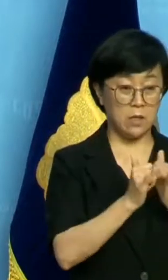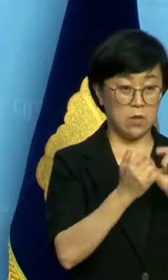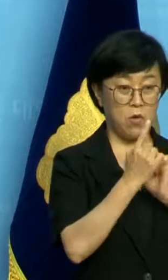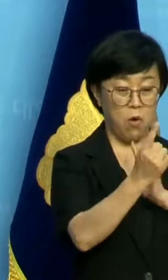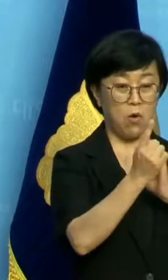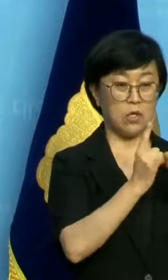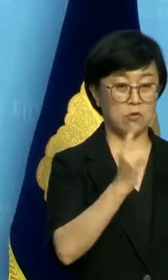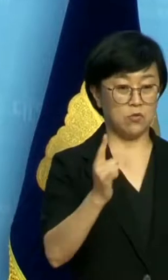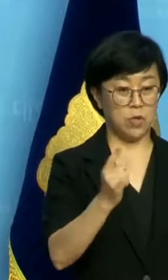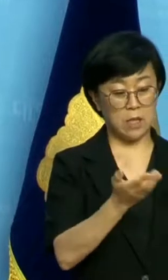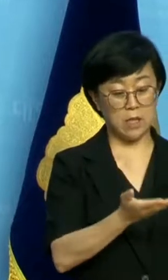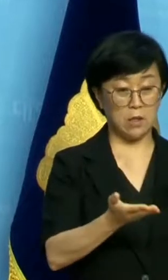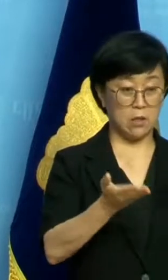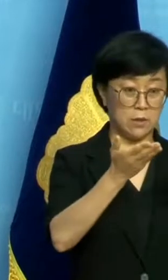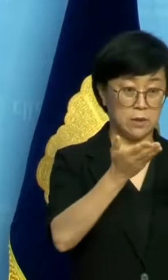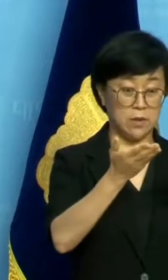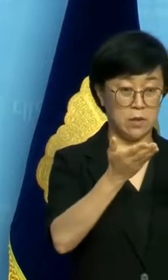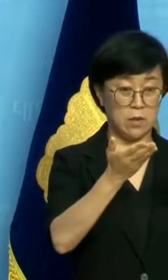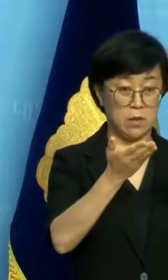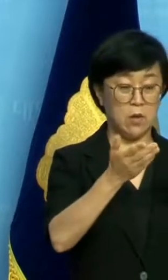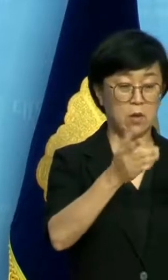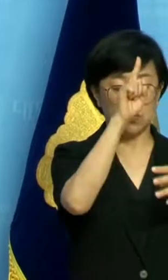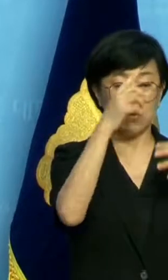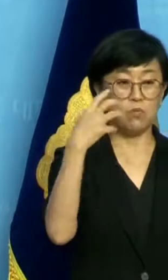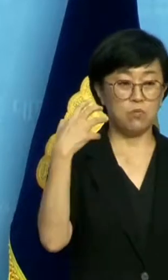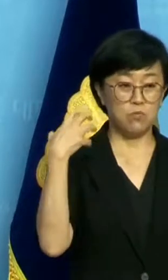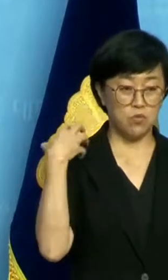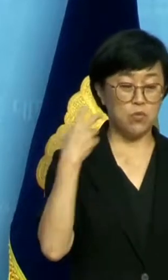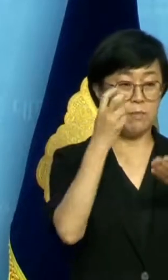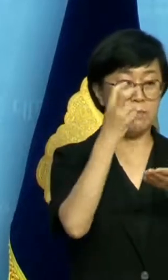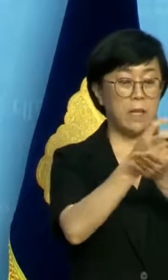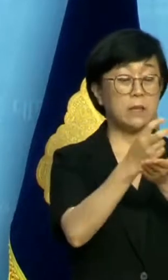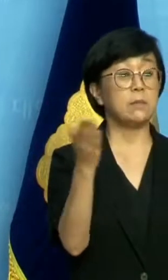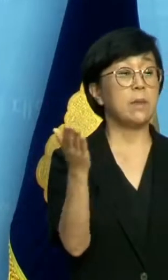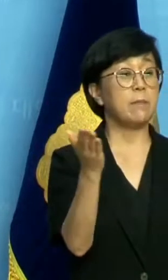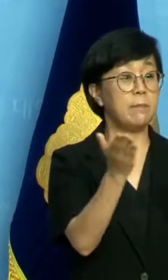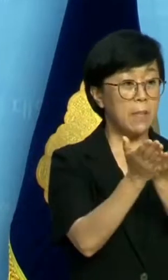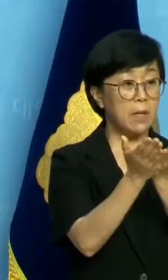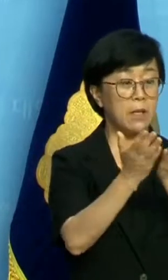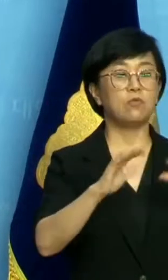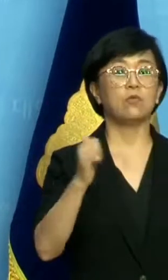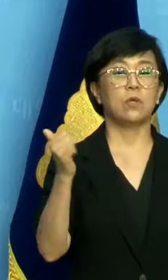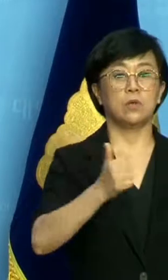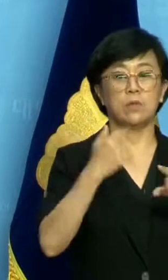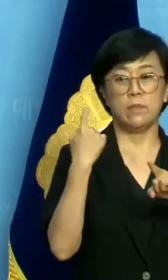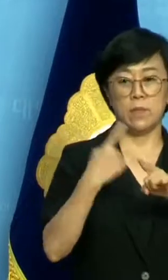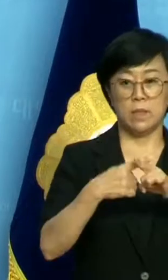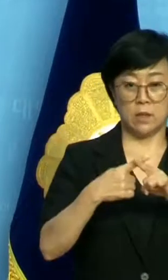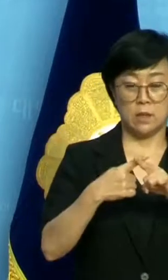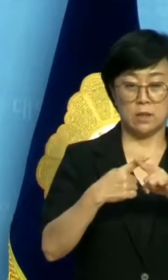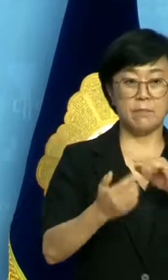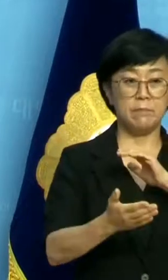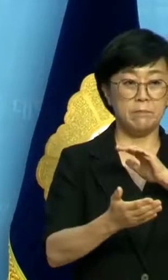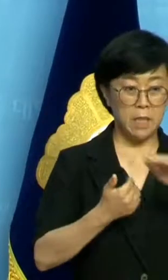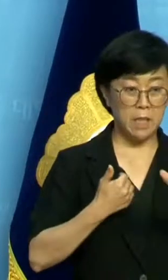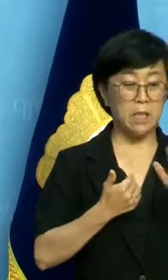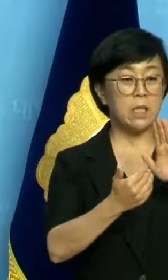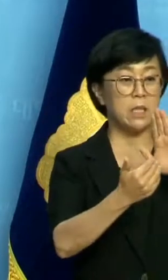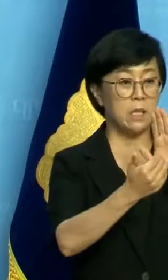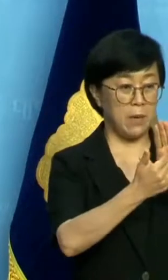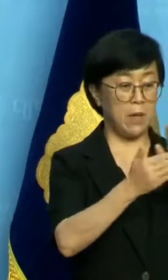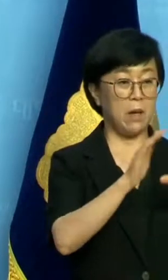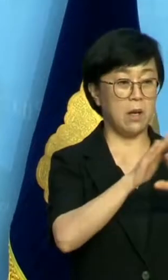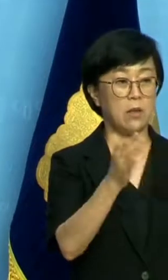두기 단계를 격상한 정부 방침에 맞추어 국회도 선제적 예방